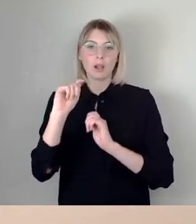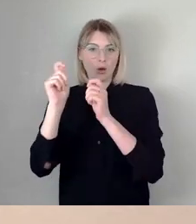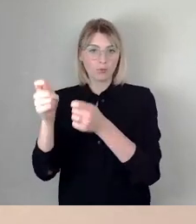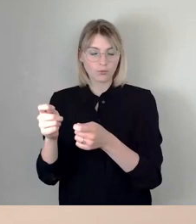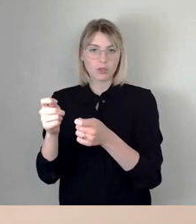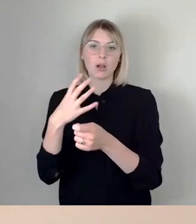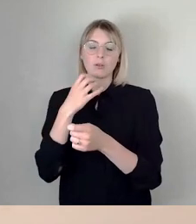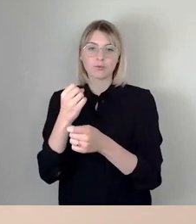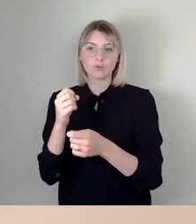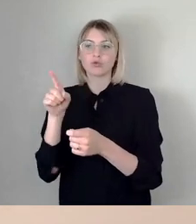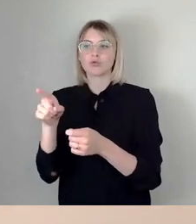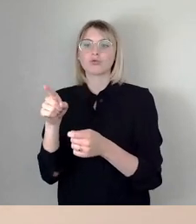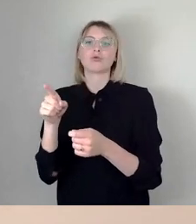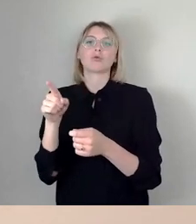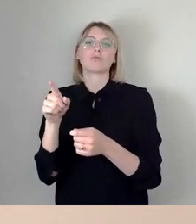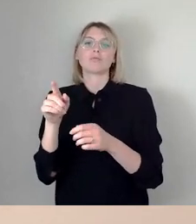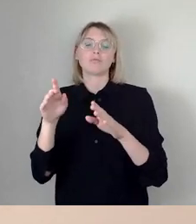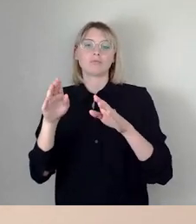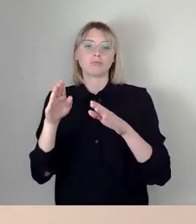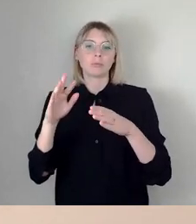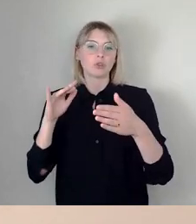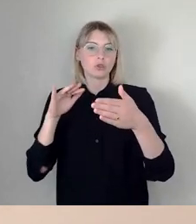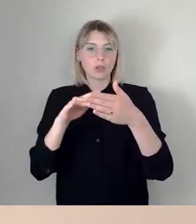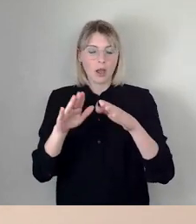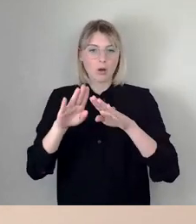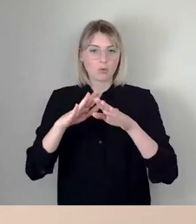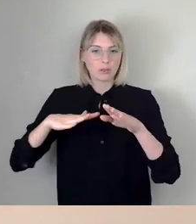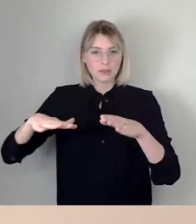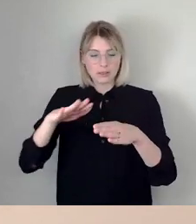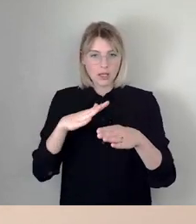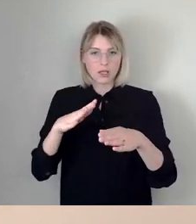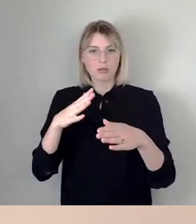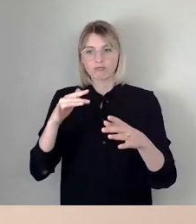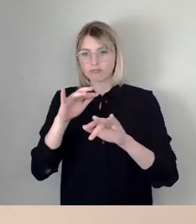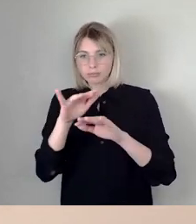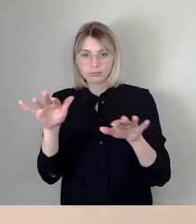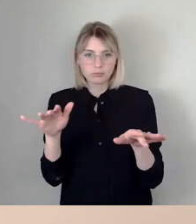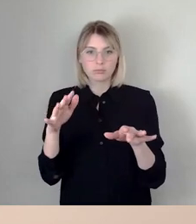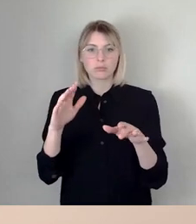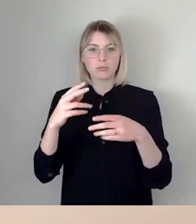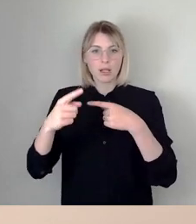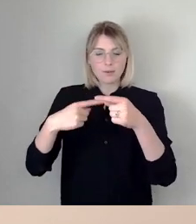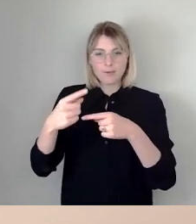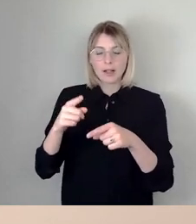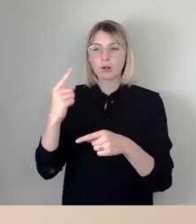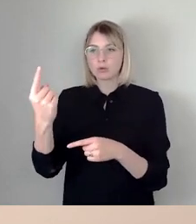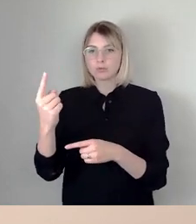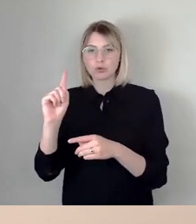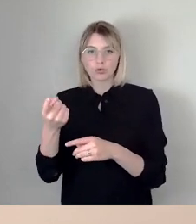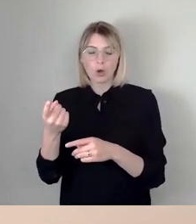Kostenermittlung angestellt und eine Risikobetrachtung durchgeführt werden.